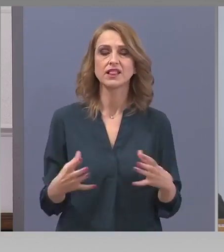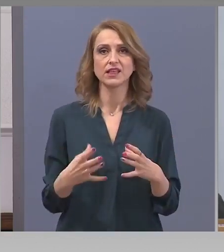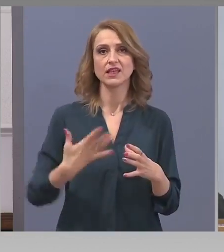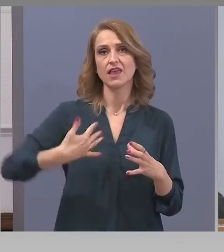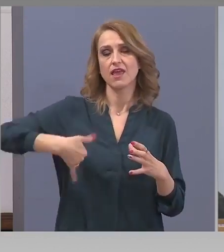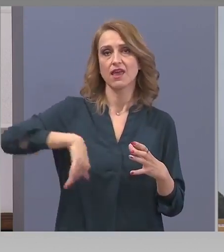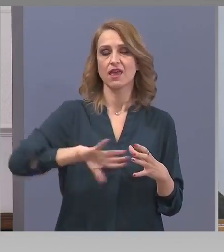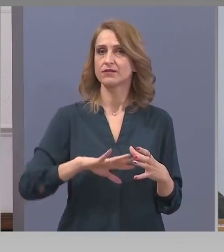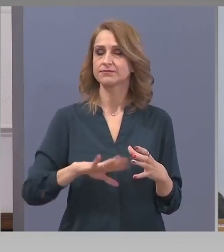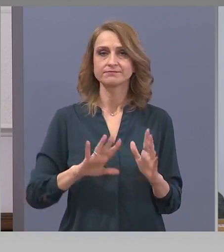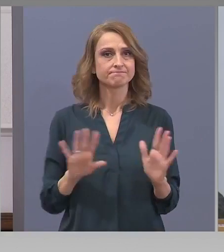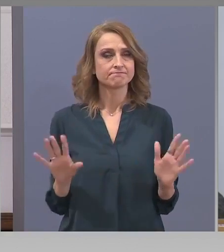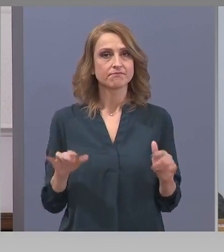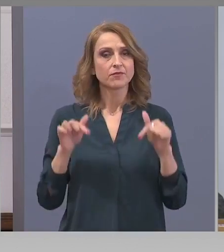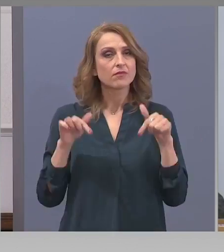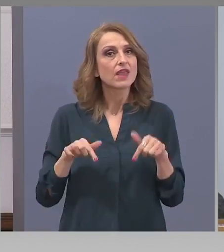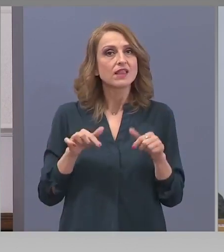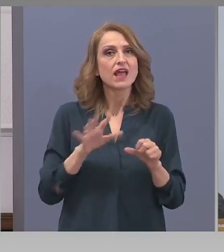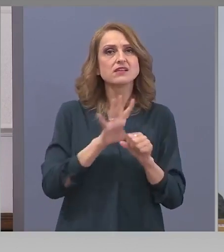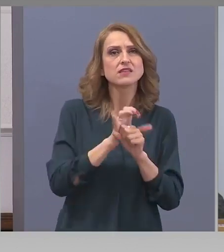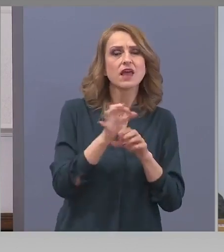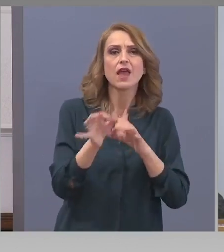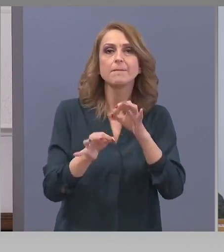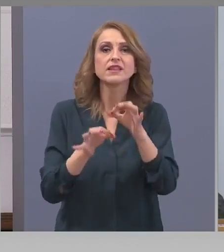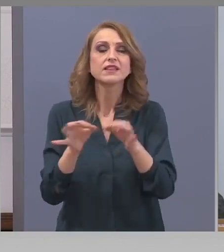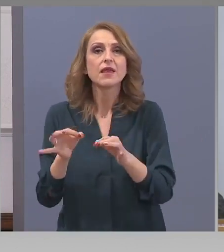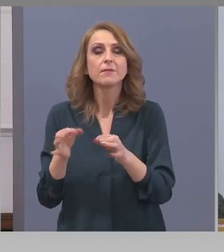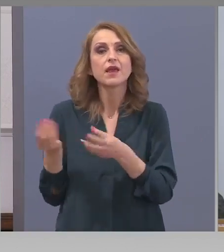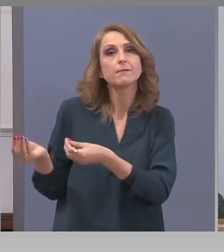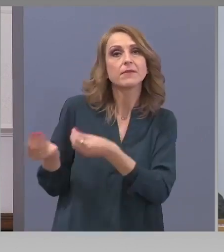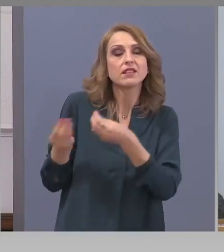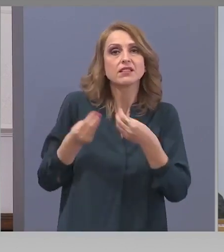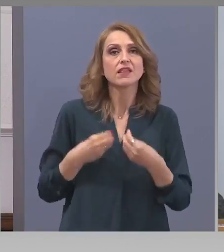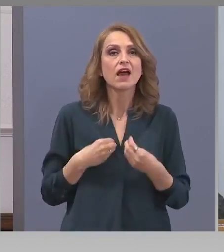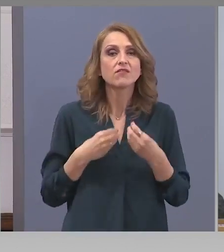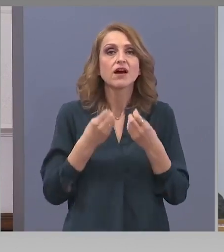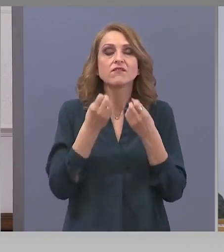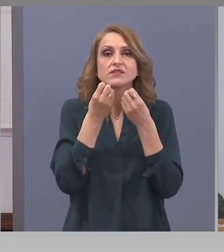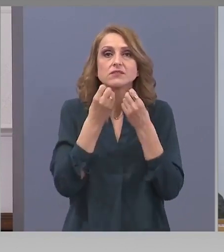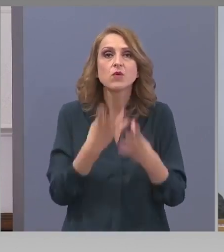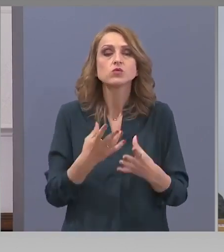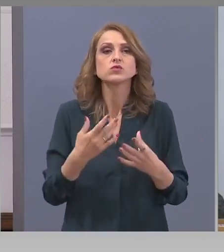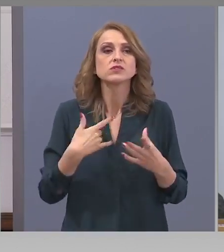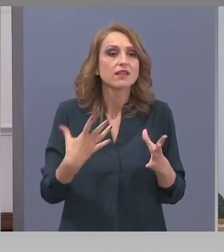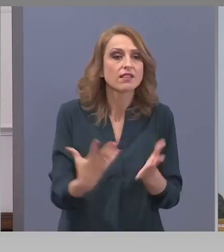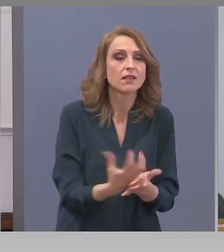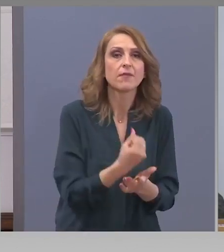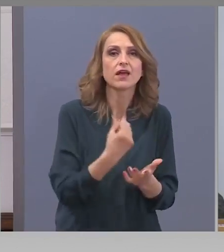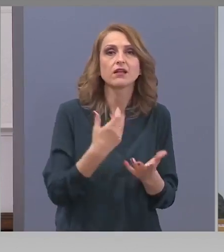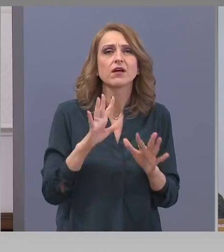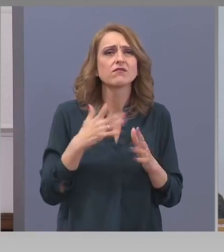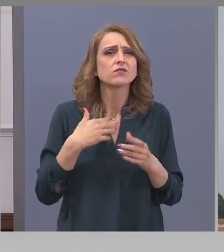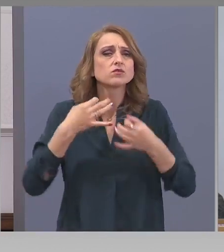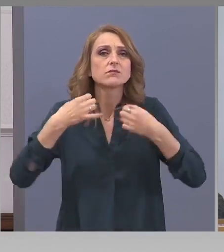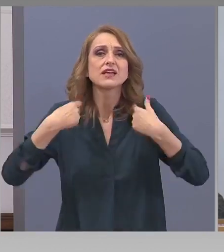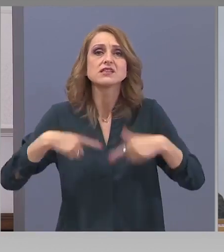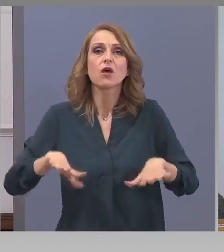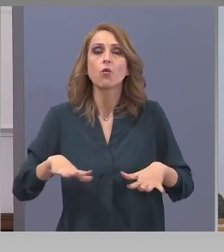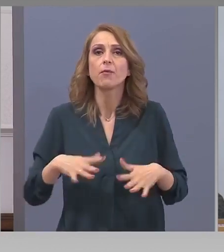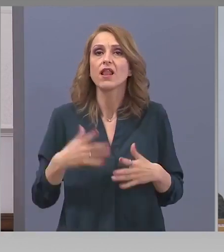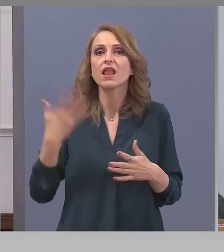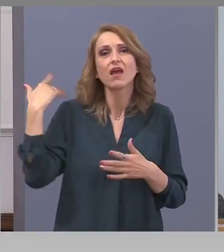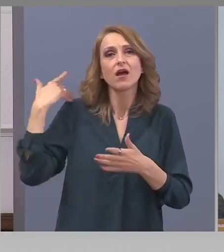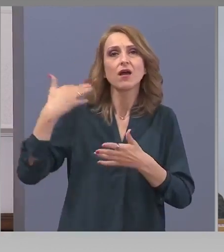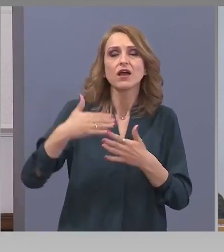Тази епидемия ни дава възможност да открием отново това, което сме изгубили по пътя. Нашата